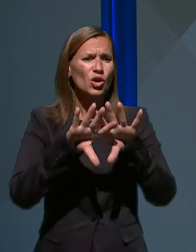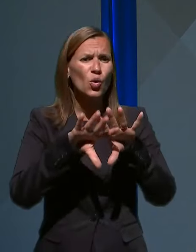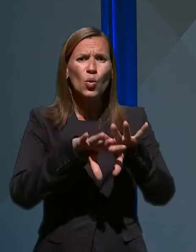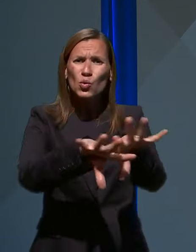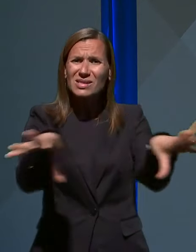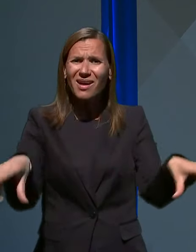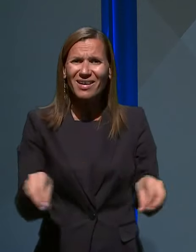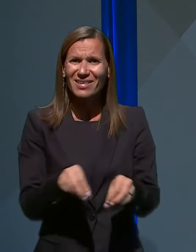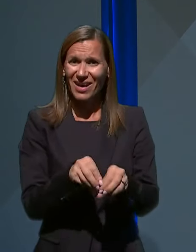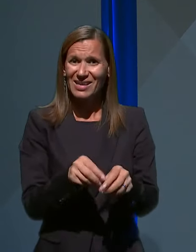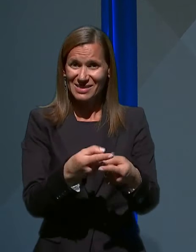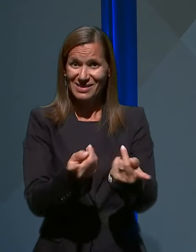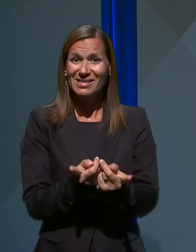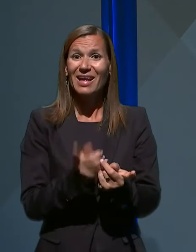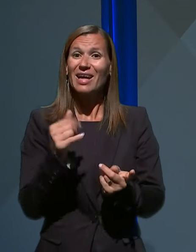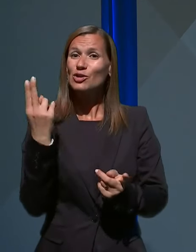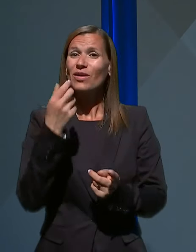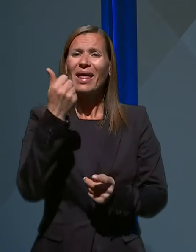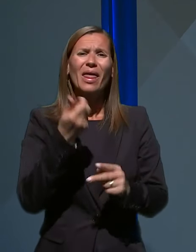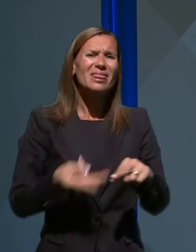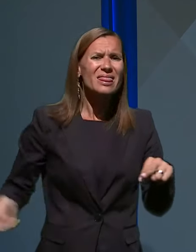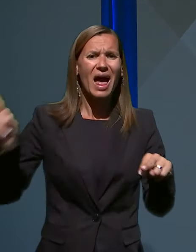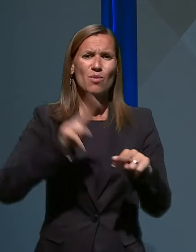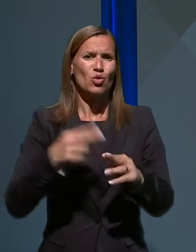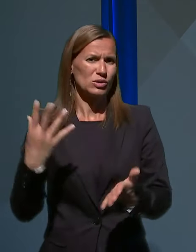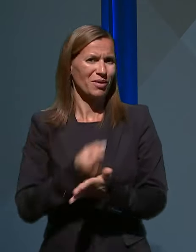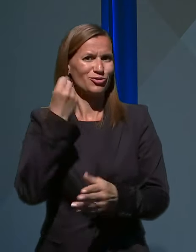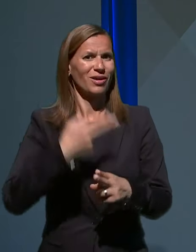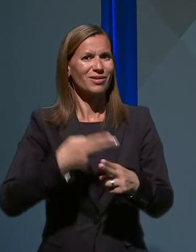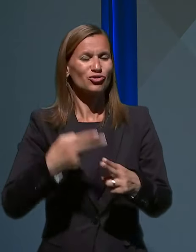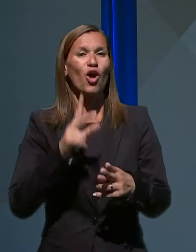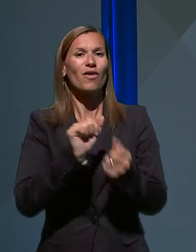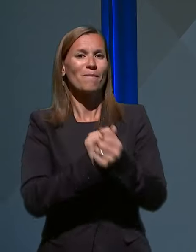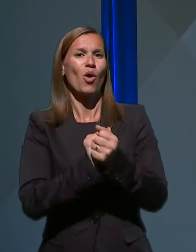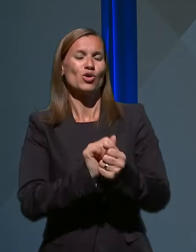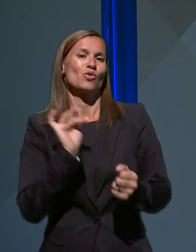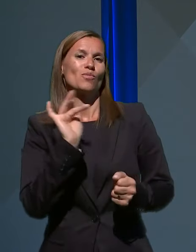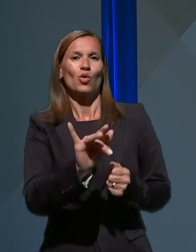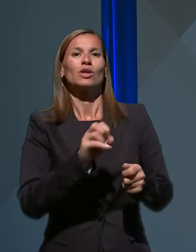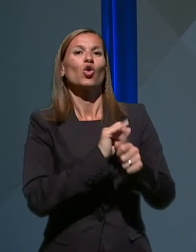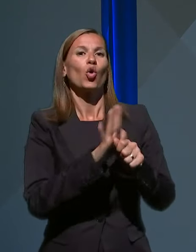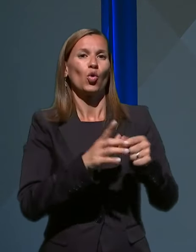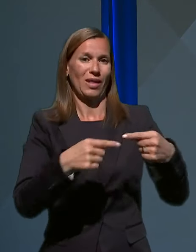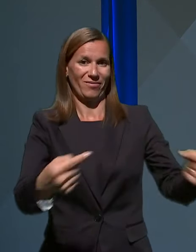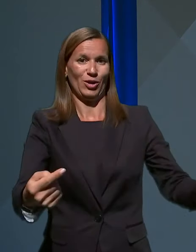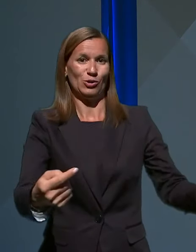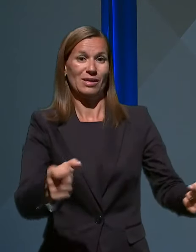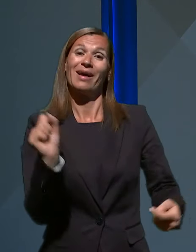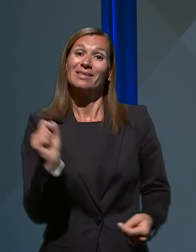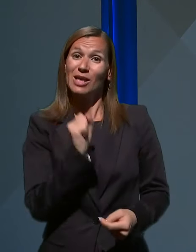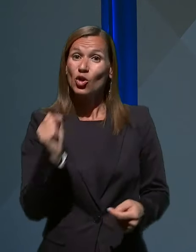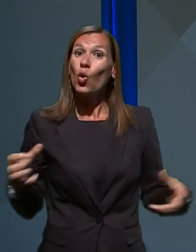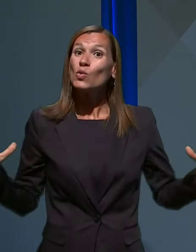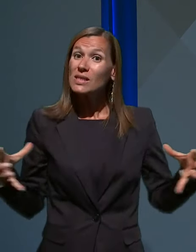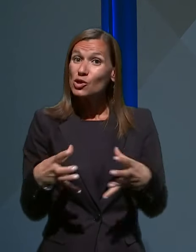Slovenija ena izmed najbolj uspešnih držav v boju z oper koronavirus. Zato si vsi skupaj